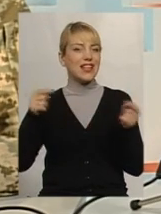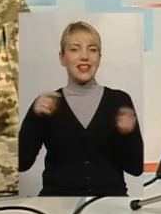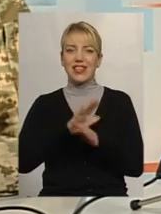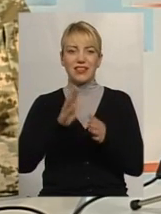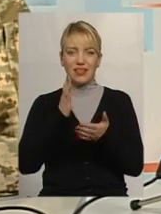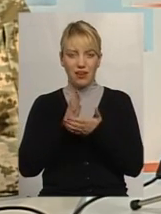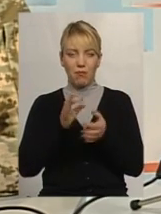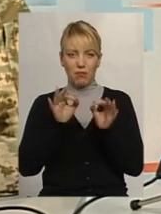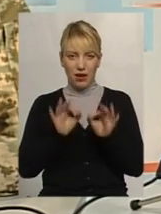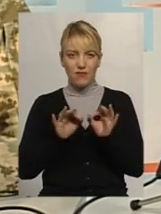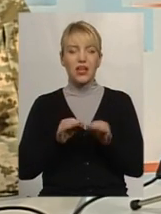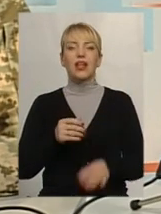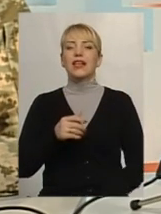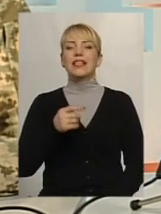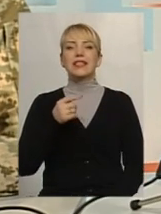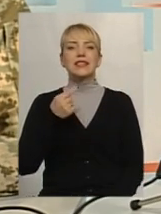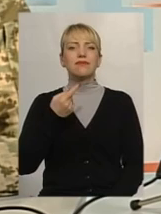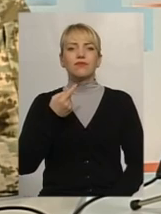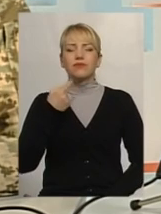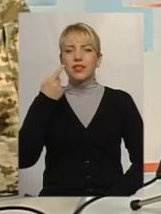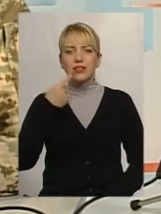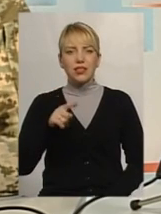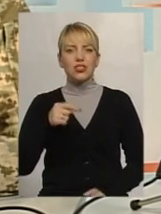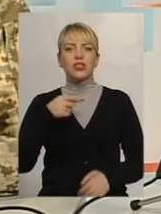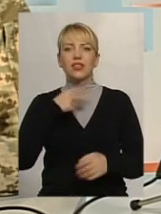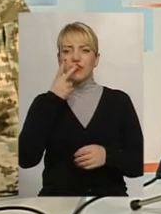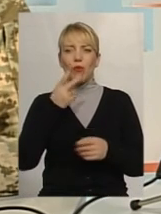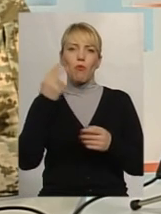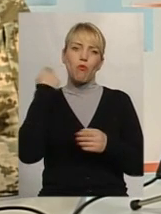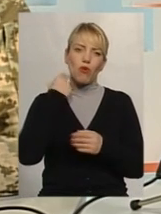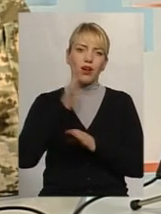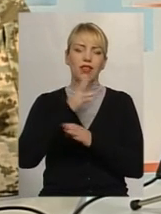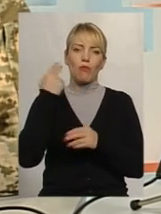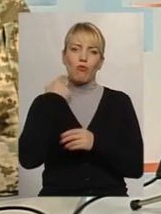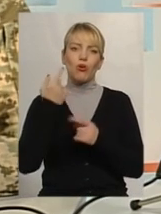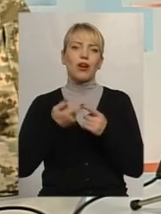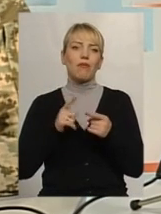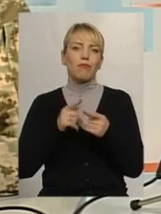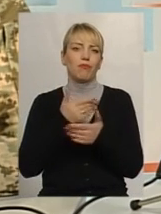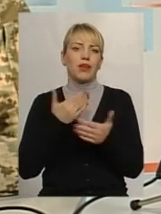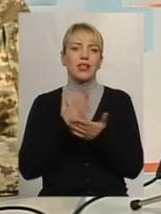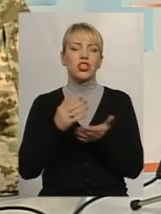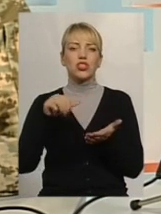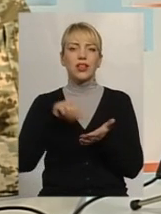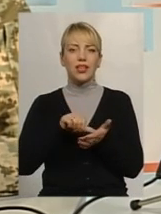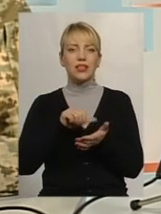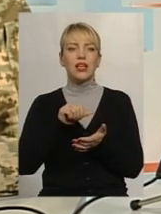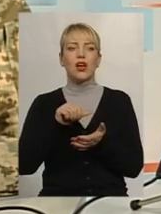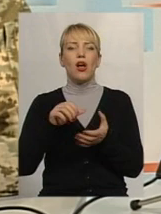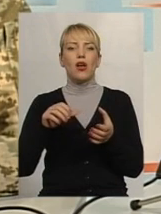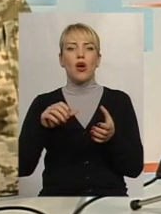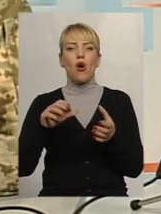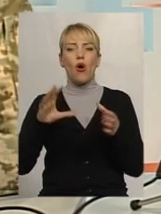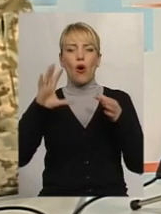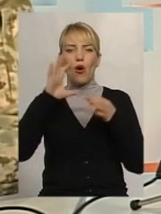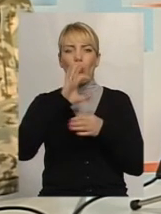ніякій дійсності. Ми з огляду на наш борг, не борг, ми є членами організації, наприклад, об'єднаних націй. Ми платимо туди